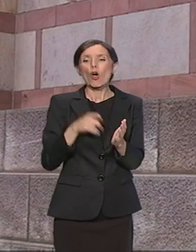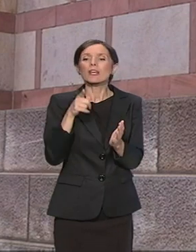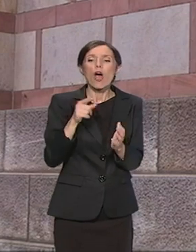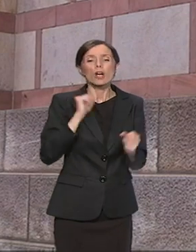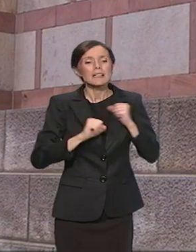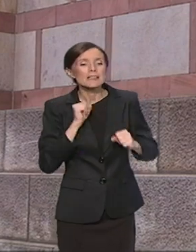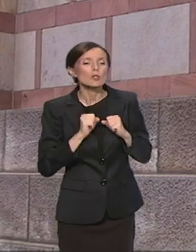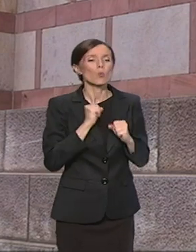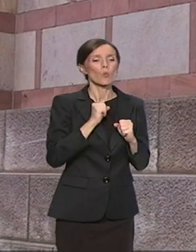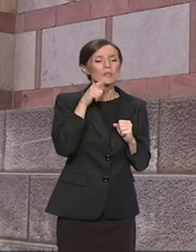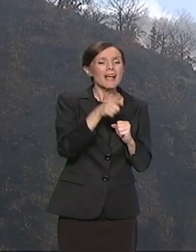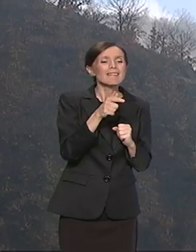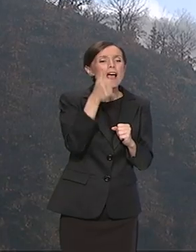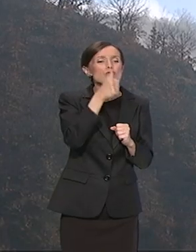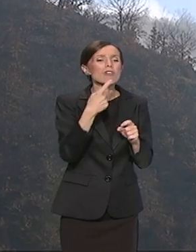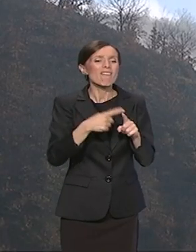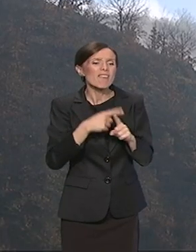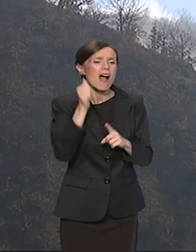kontekstu nedostaje ipak nadoknade.